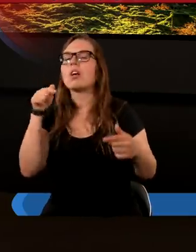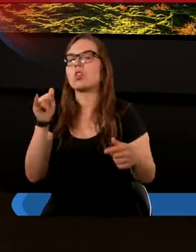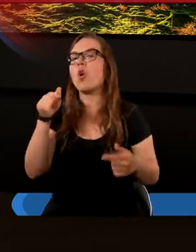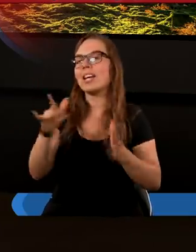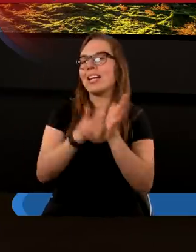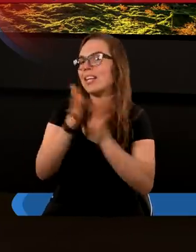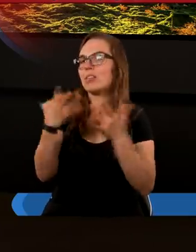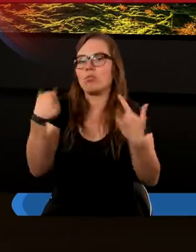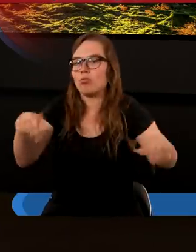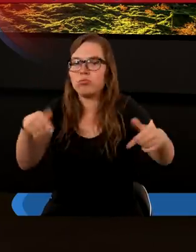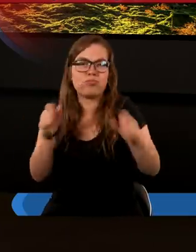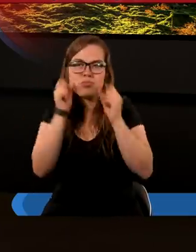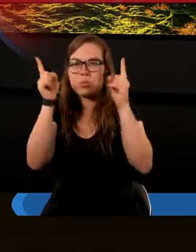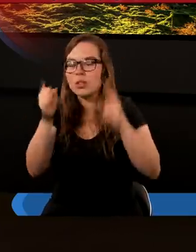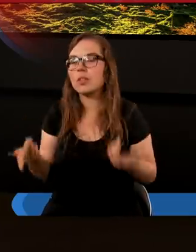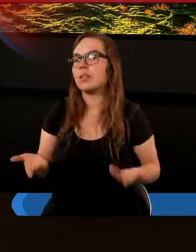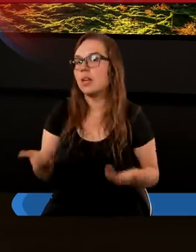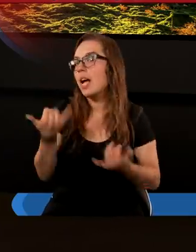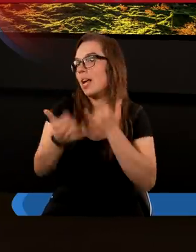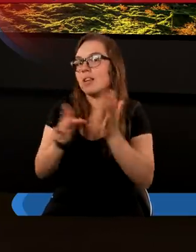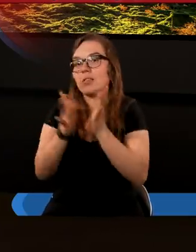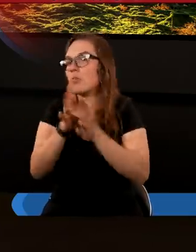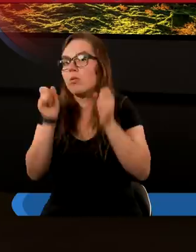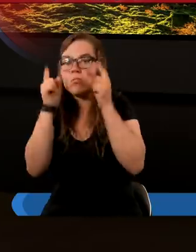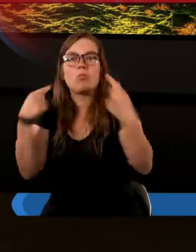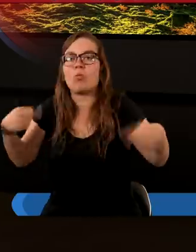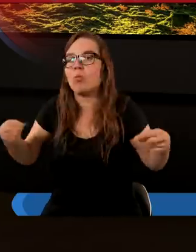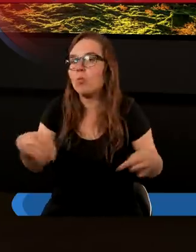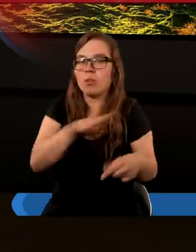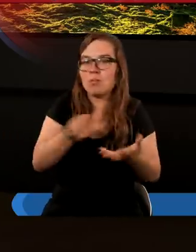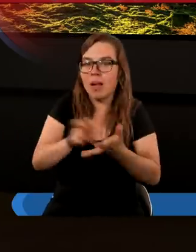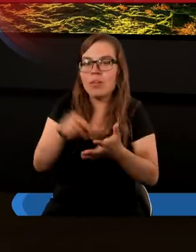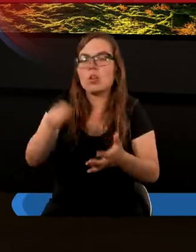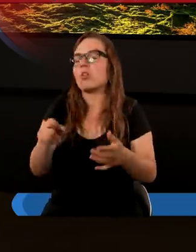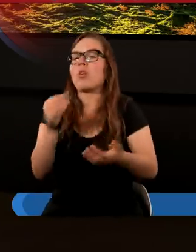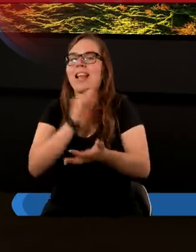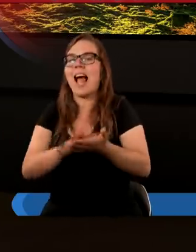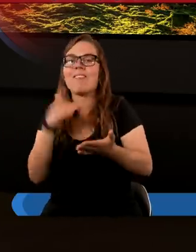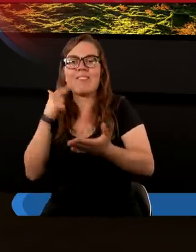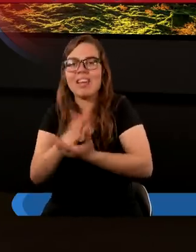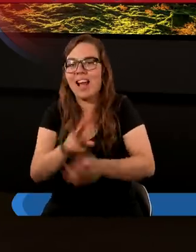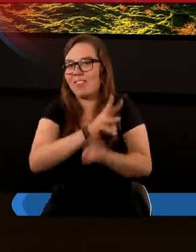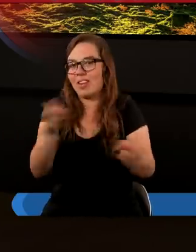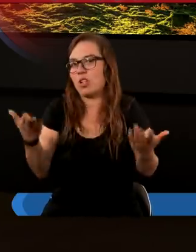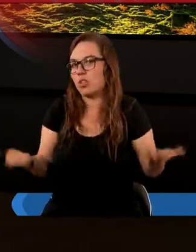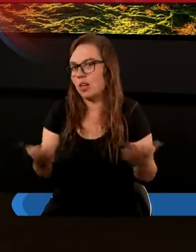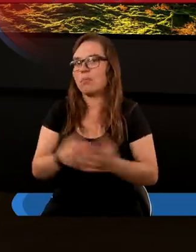to i Chrystus nie został wzbudzony. Jeśli Chrystus nie został wzbudzony, daremna wiara wasza.